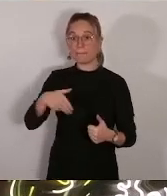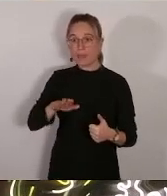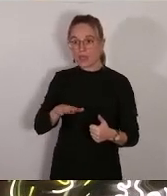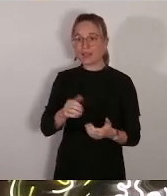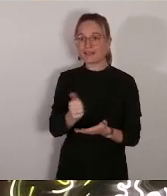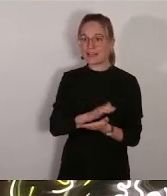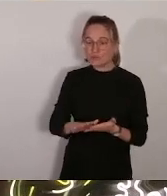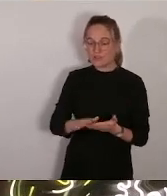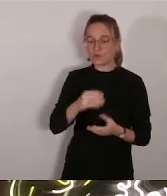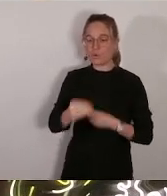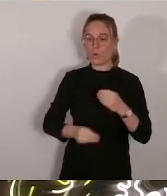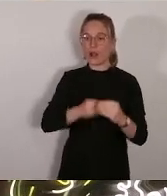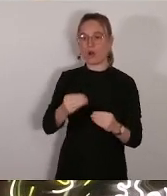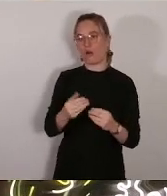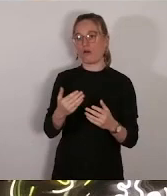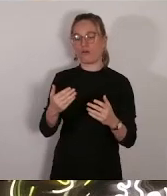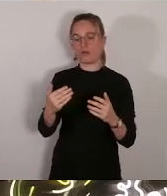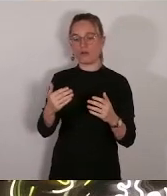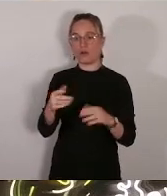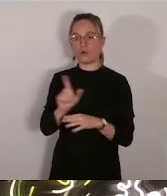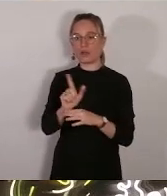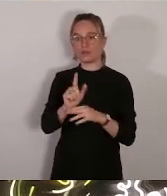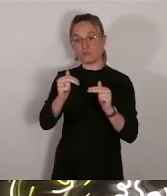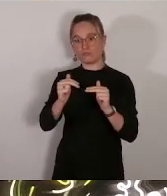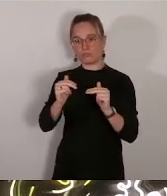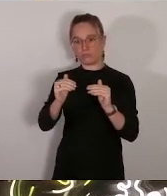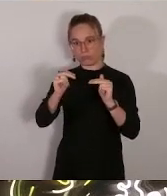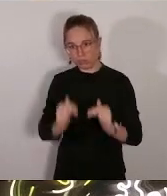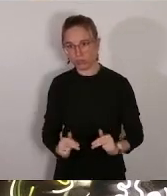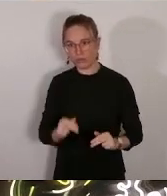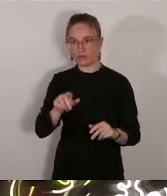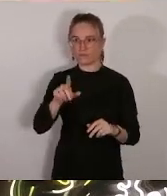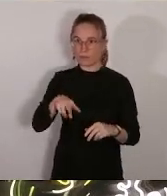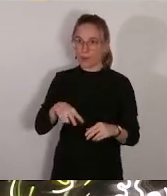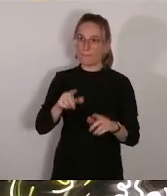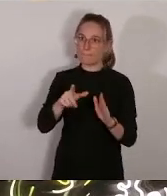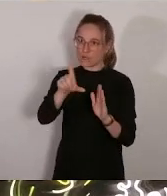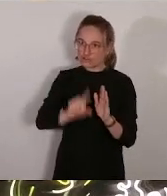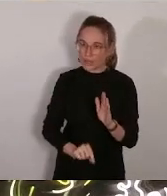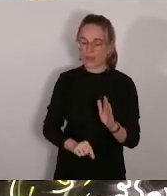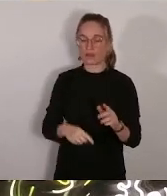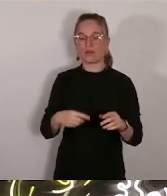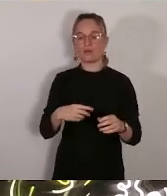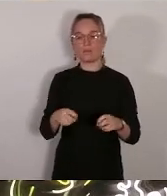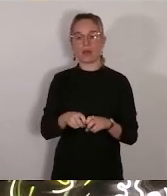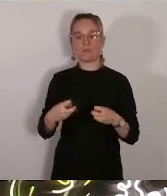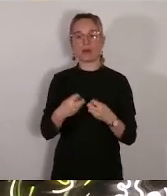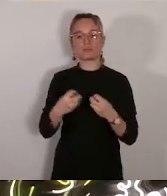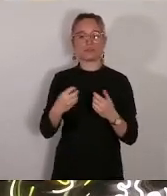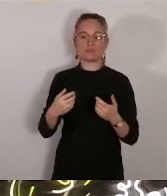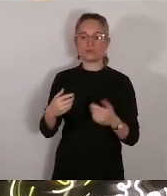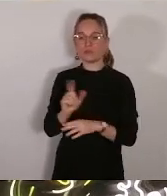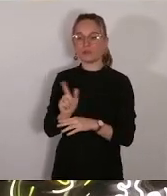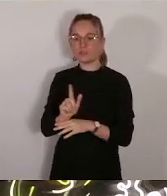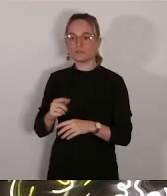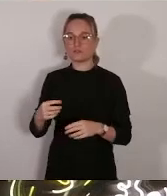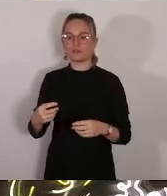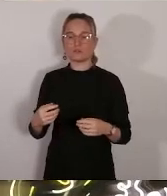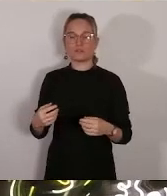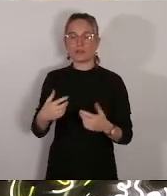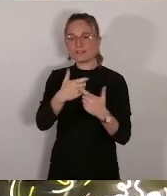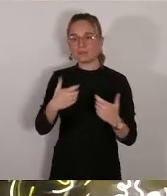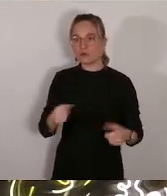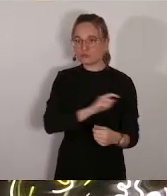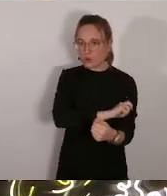la valeur locative et des biens concernés, des locaux communaux, d'équipements sportifs, culturels et de moyens municipaux divers pour les